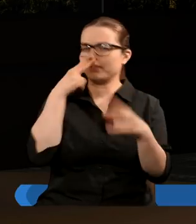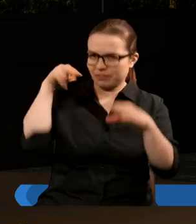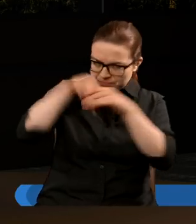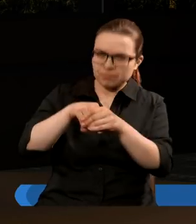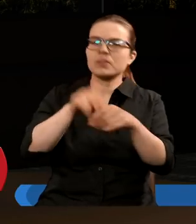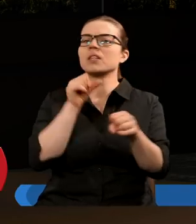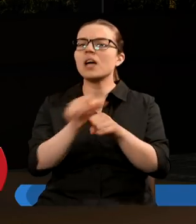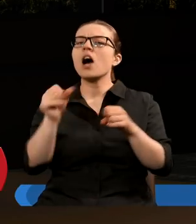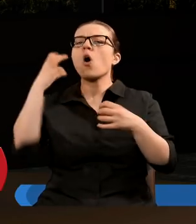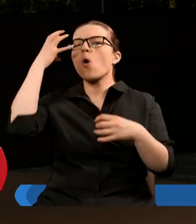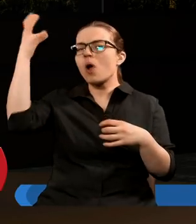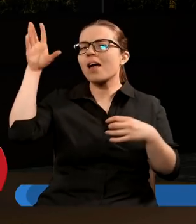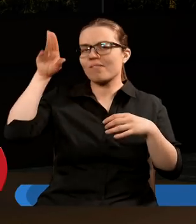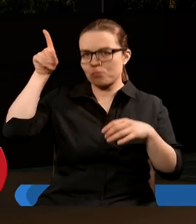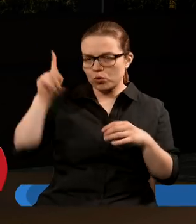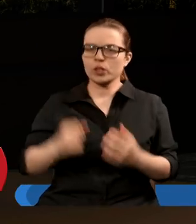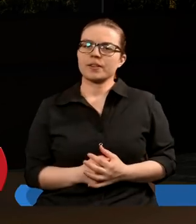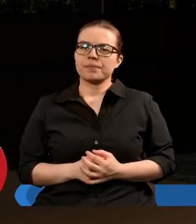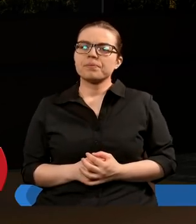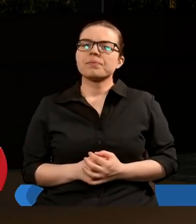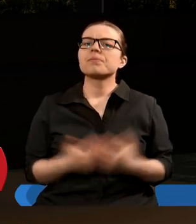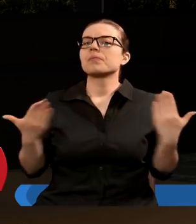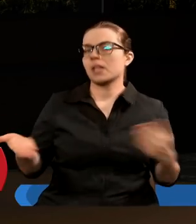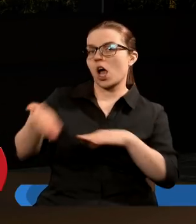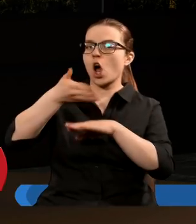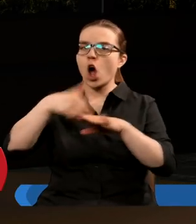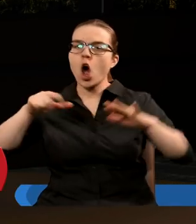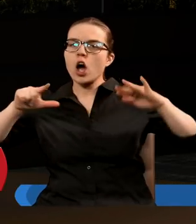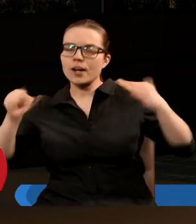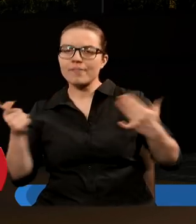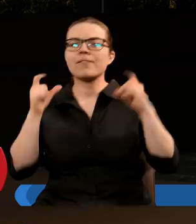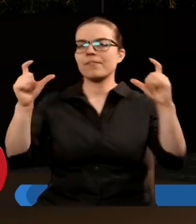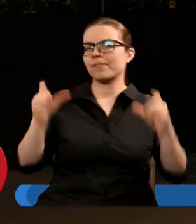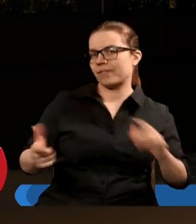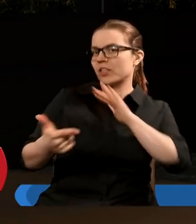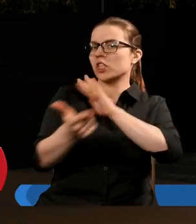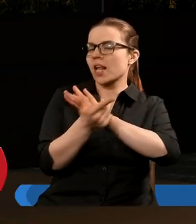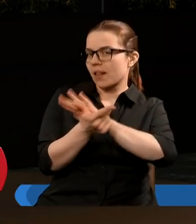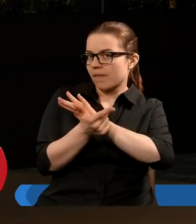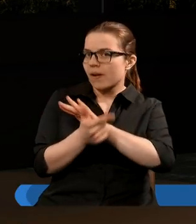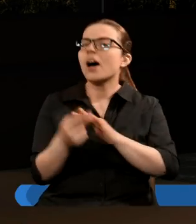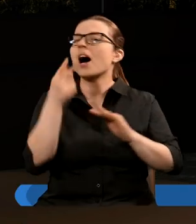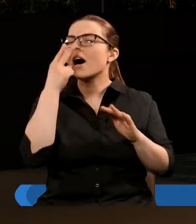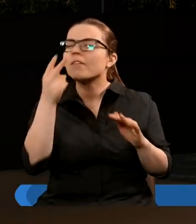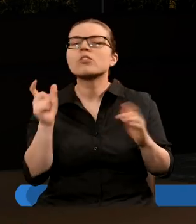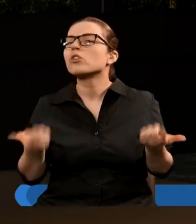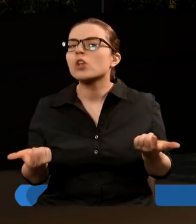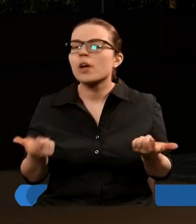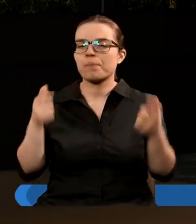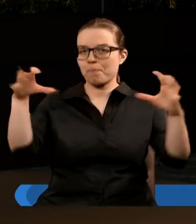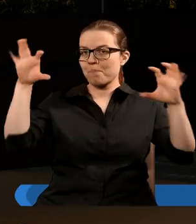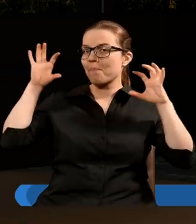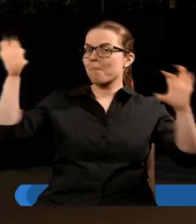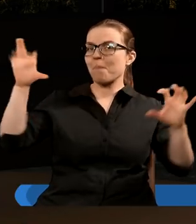symbolizują królestwa. I w rozdziale siódmym, w wersecie siedemnastym, widzimy, że bestie